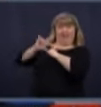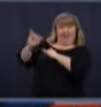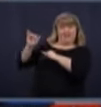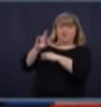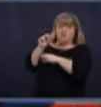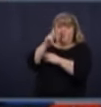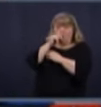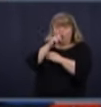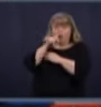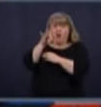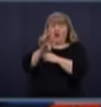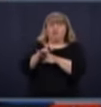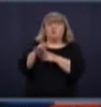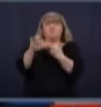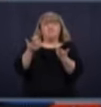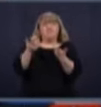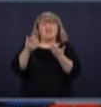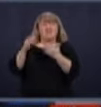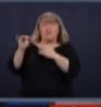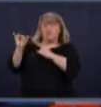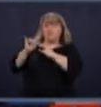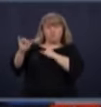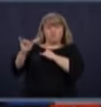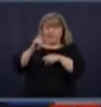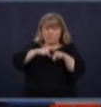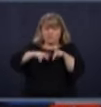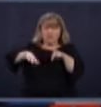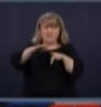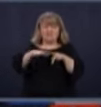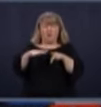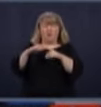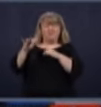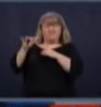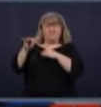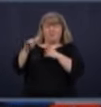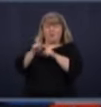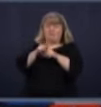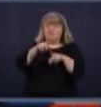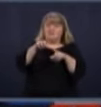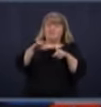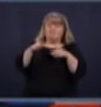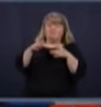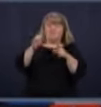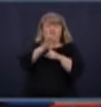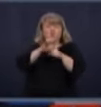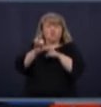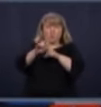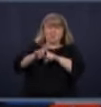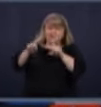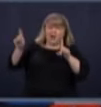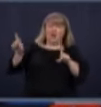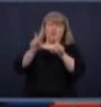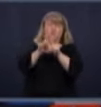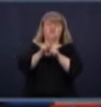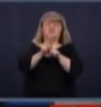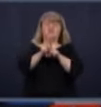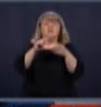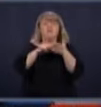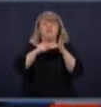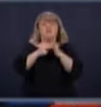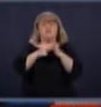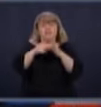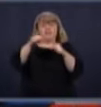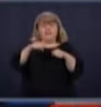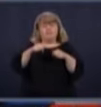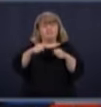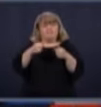culture, la même organisation. On est véritablement dans ce qu'on appelle, je vous dirais, à partir de certains principes de santé publique, une science qui